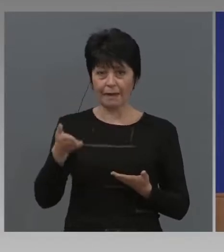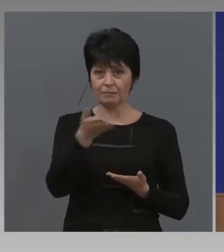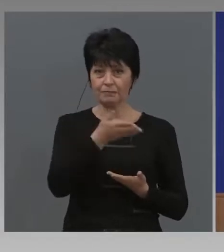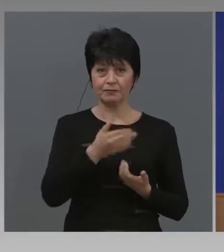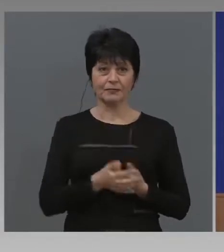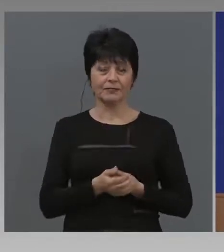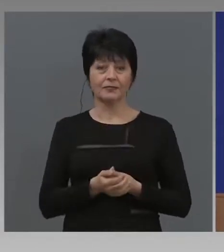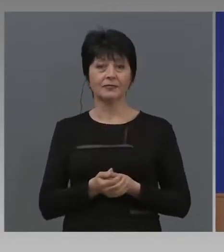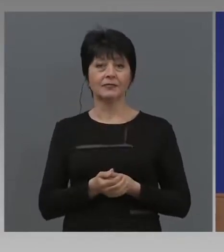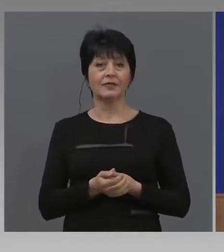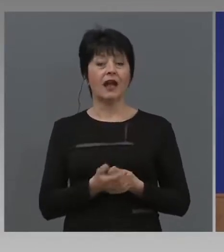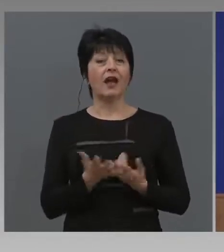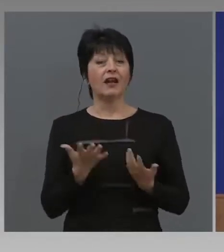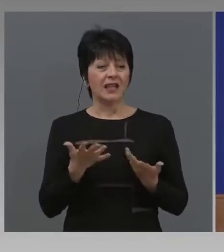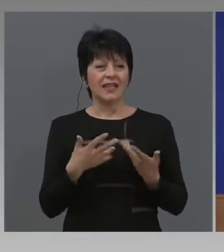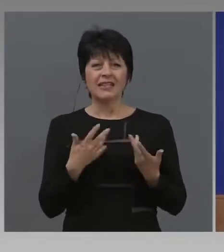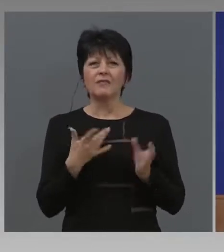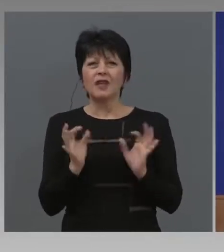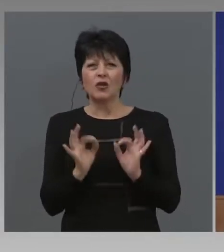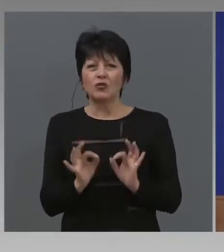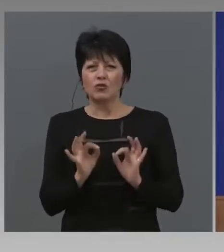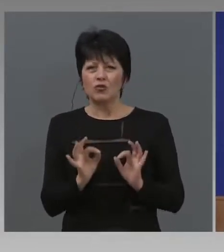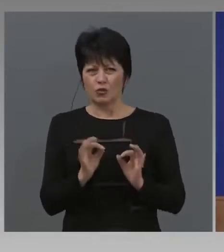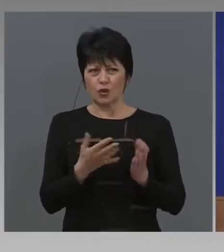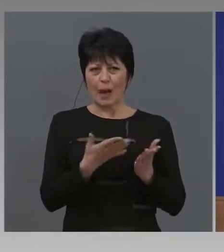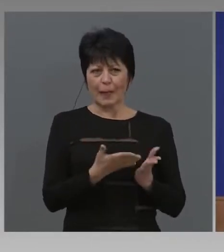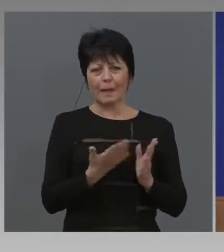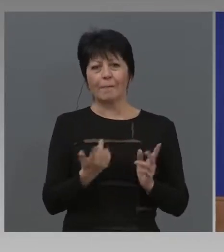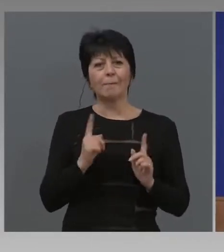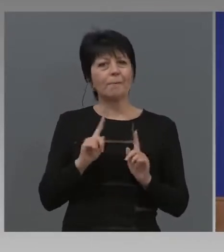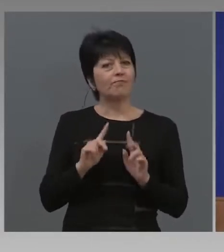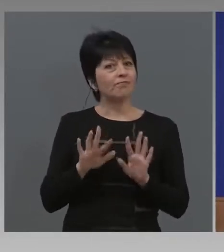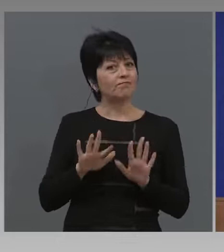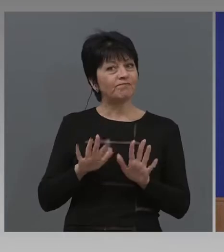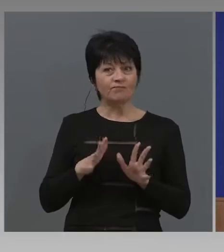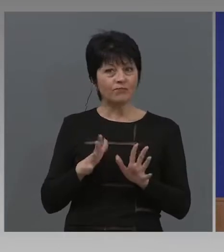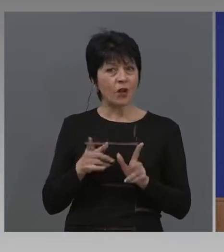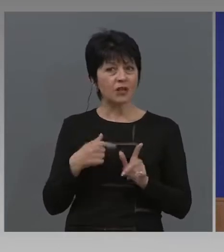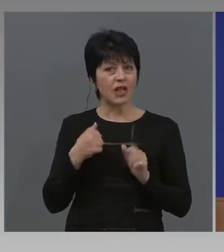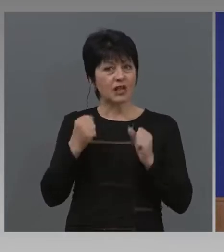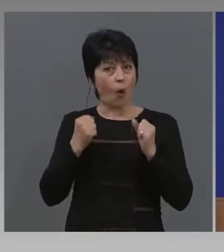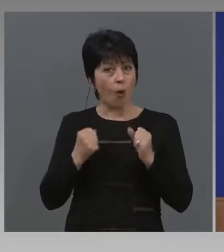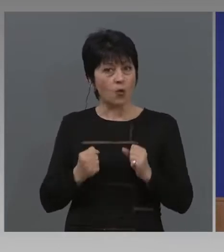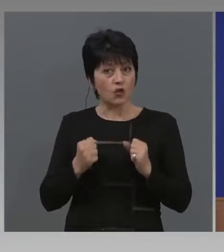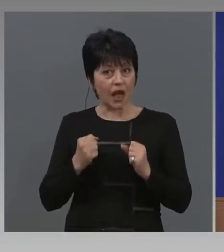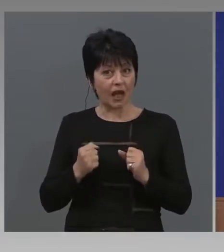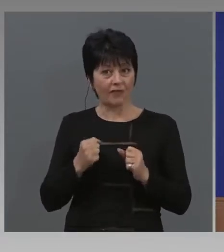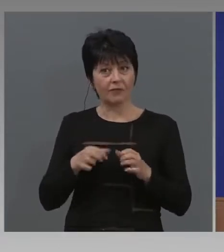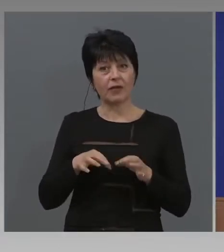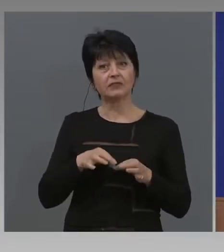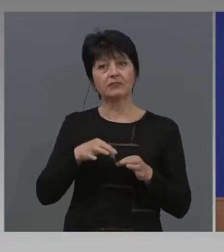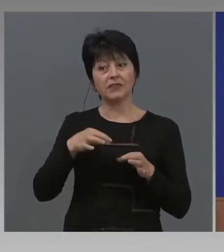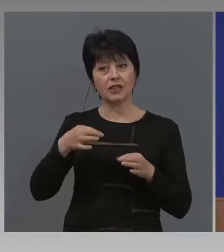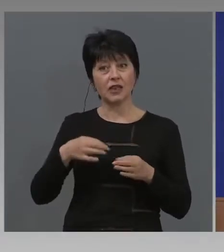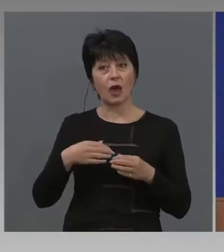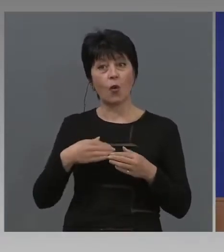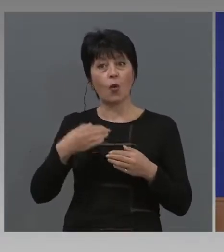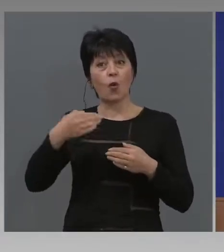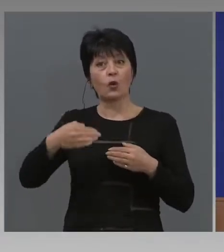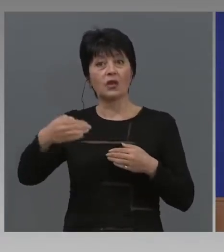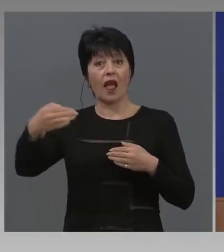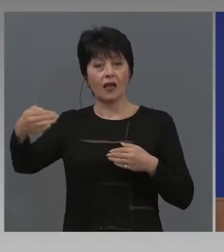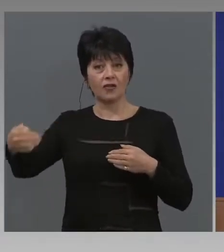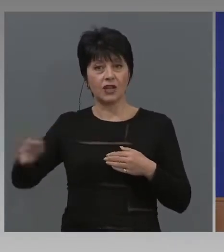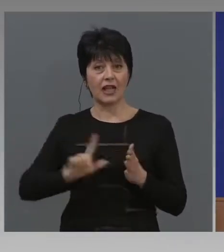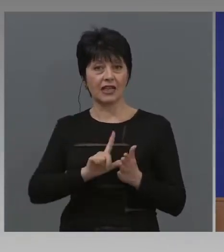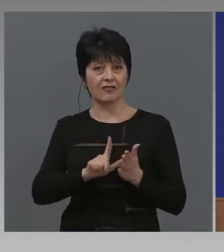Добре да уточним, господин премьер. Да. Можем ли да очакваме удължаване на извареното положение до юли